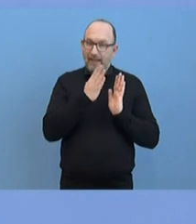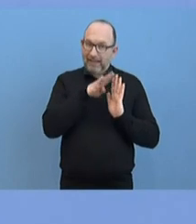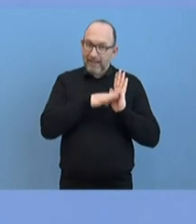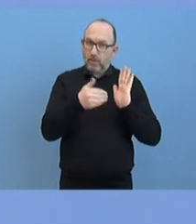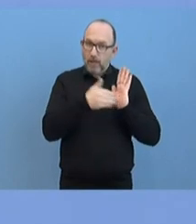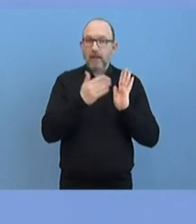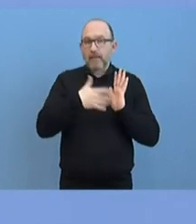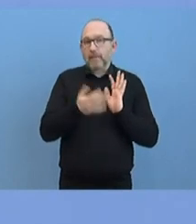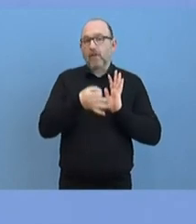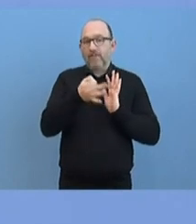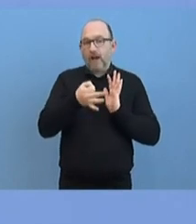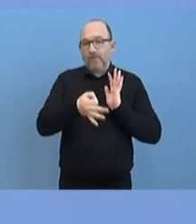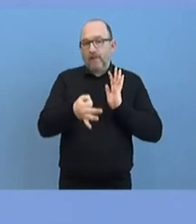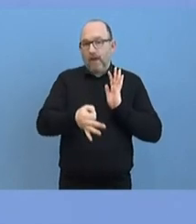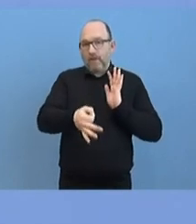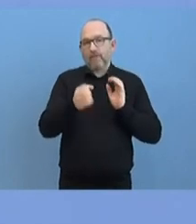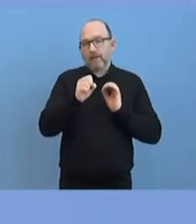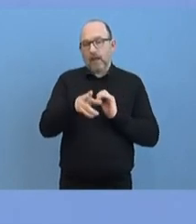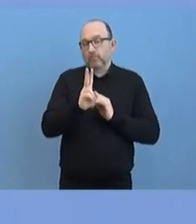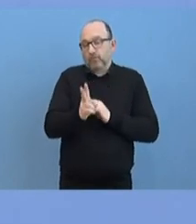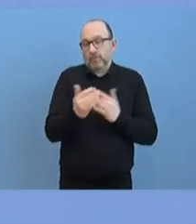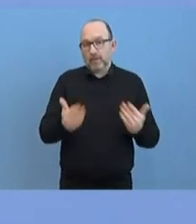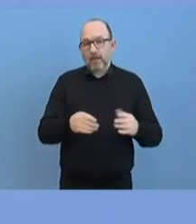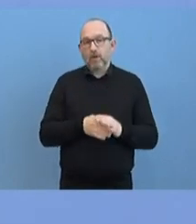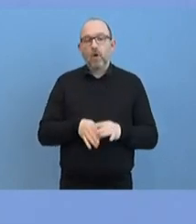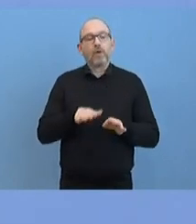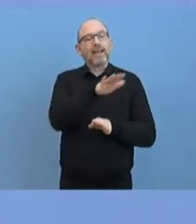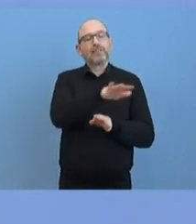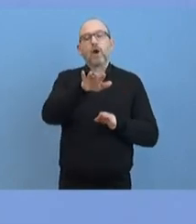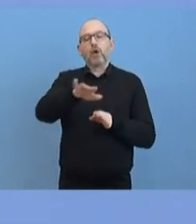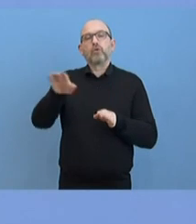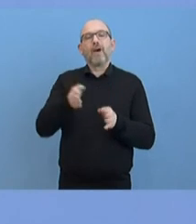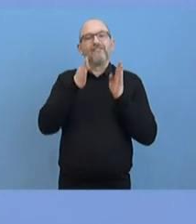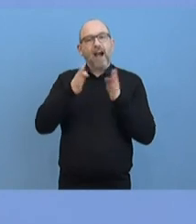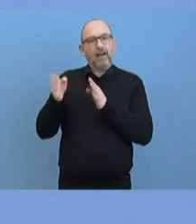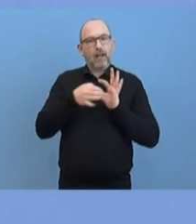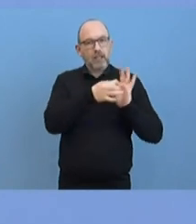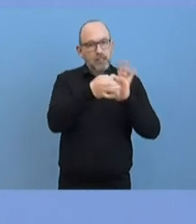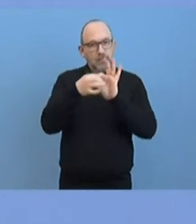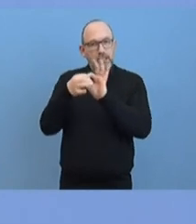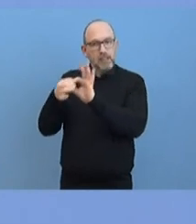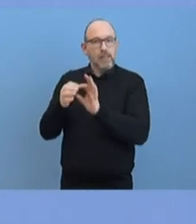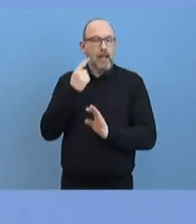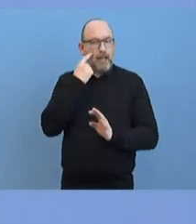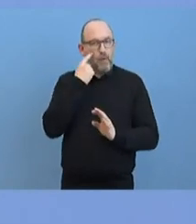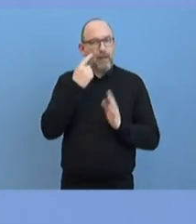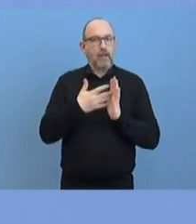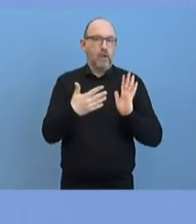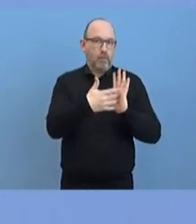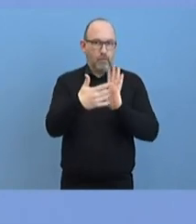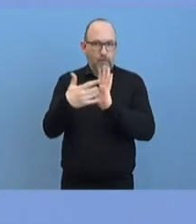nach meiner Kenntnis sind die jeweils fachlich betroffenen Ressorts im Moment dabei, zu prüfen, inwieweit